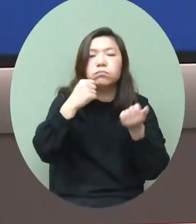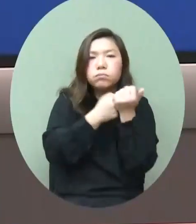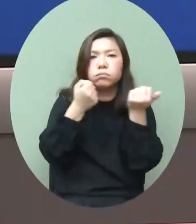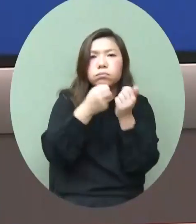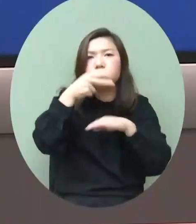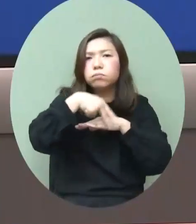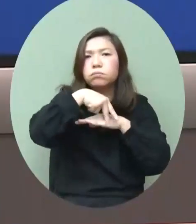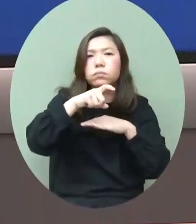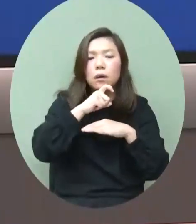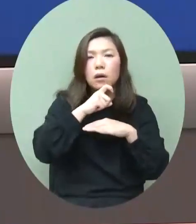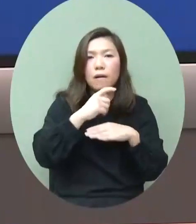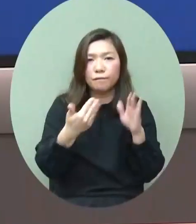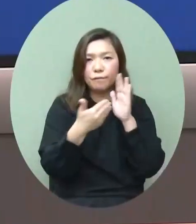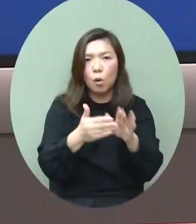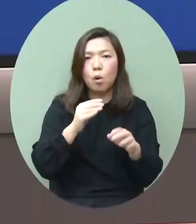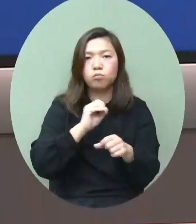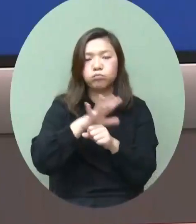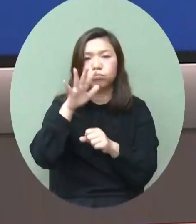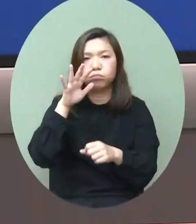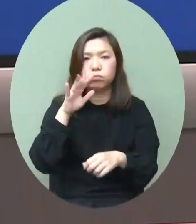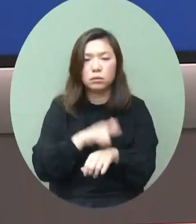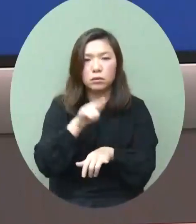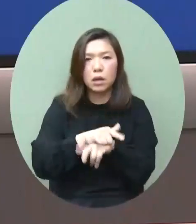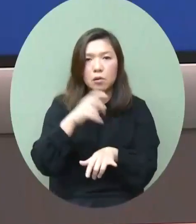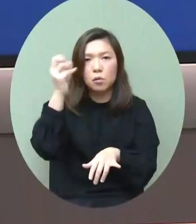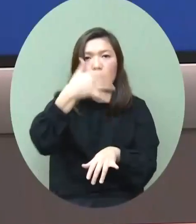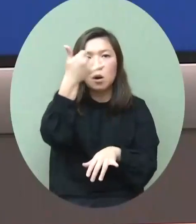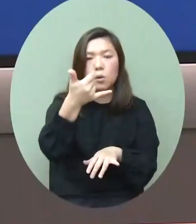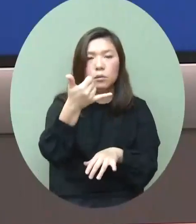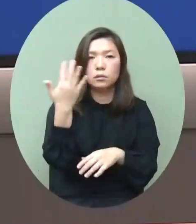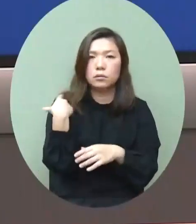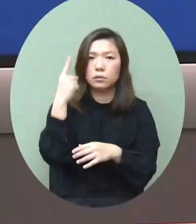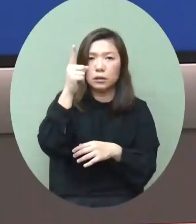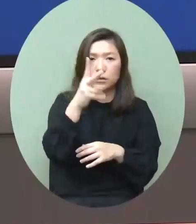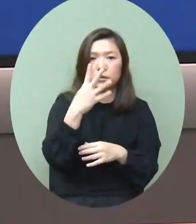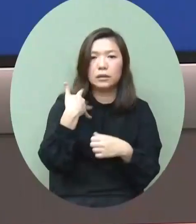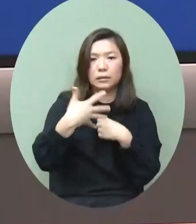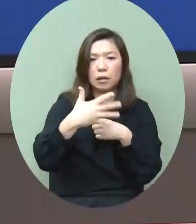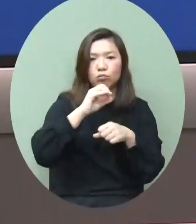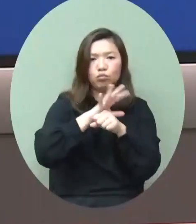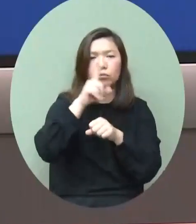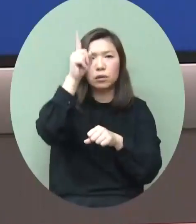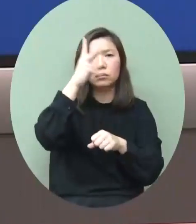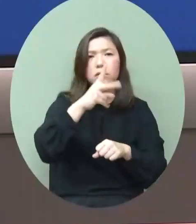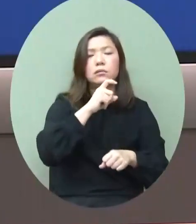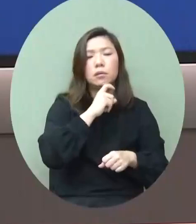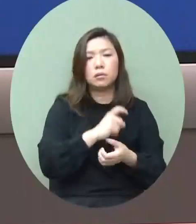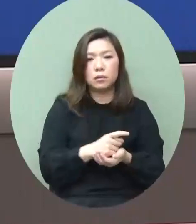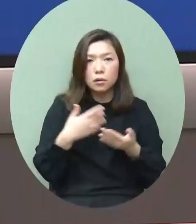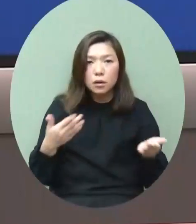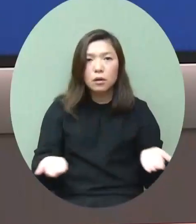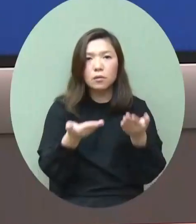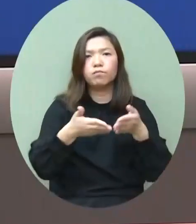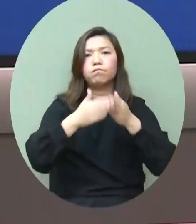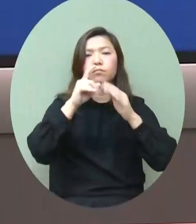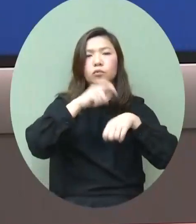施防疫抗疫基金先後做了六輪其中兩輪都是在第五波疫情推出而且推出的